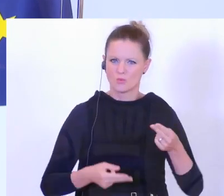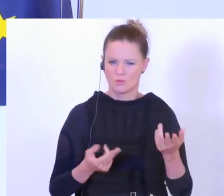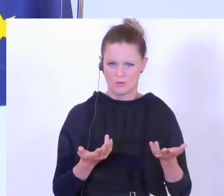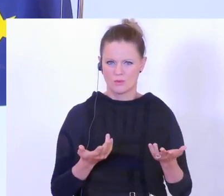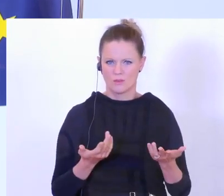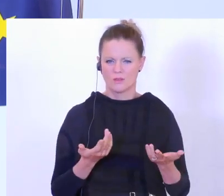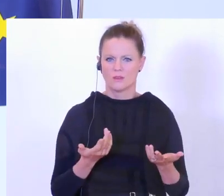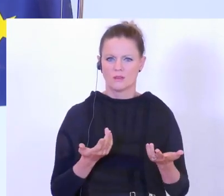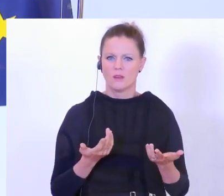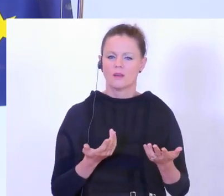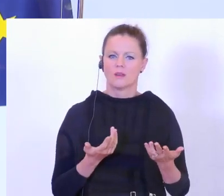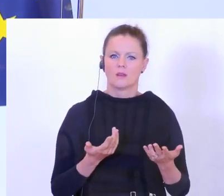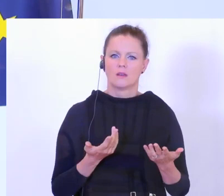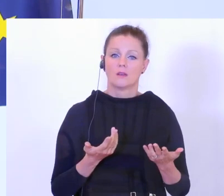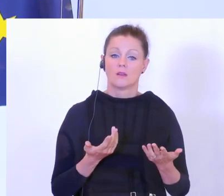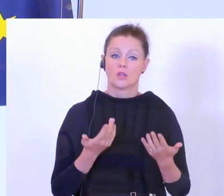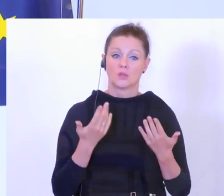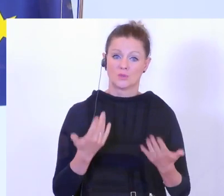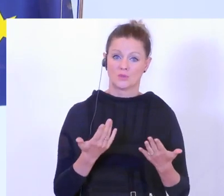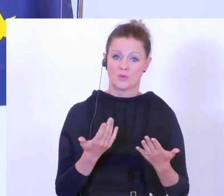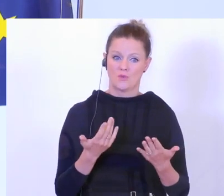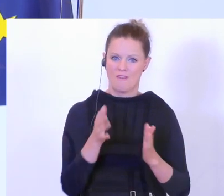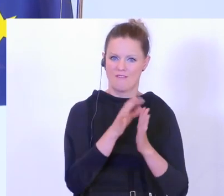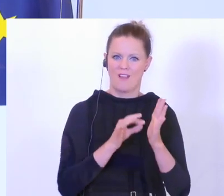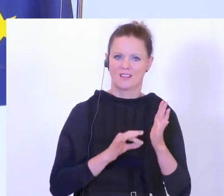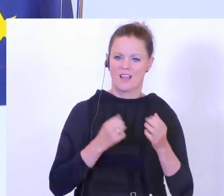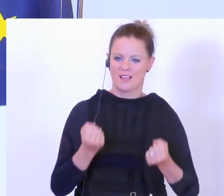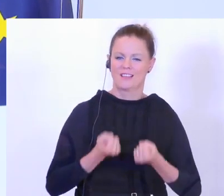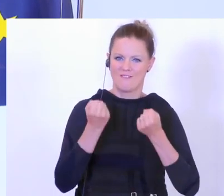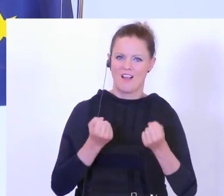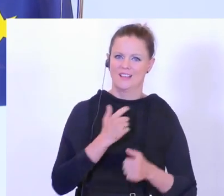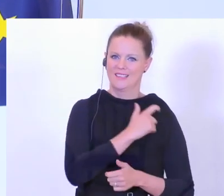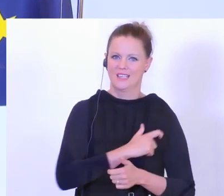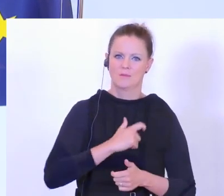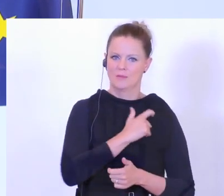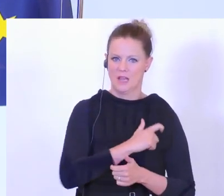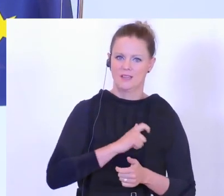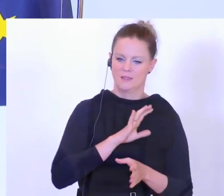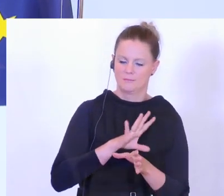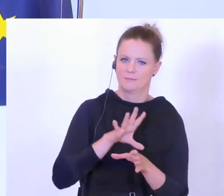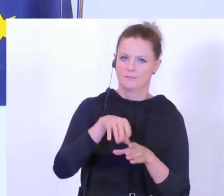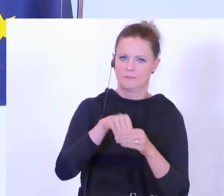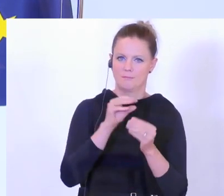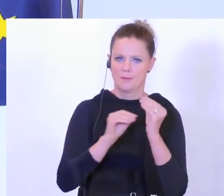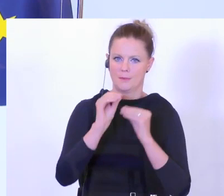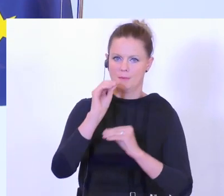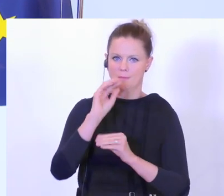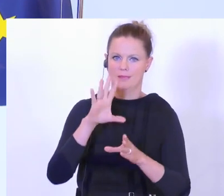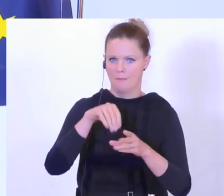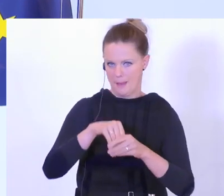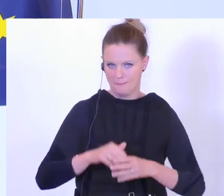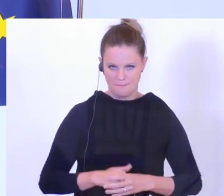Und dieser Faktor wirkt sich in der Gewaltkriminalität zum Beispiel in diesem Steigerungsbereich aus.